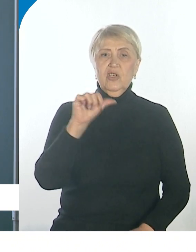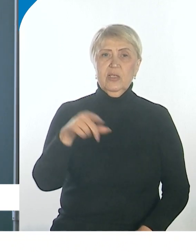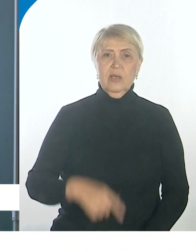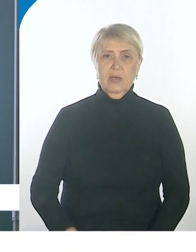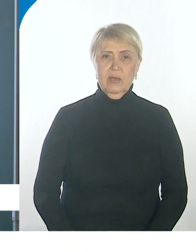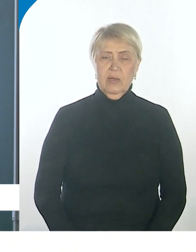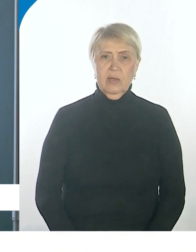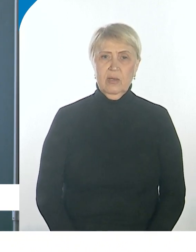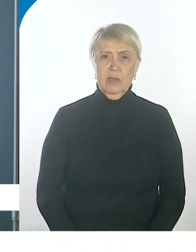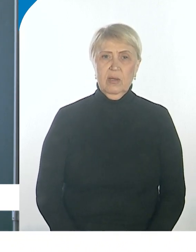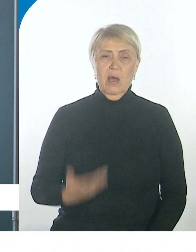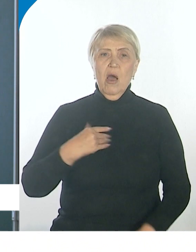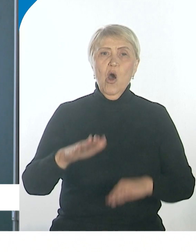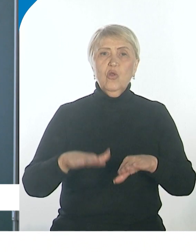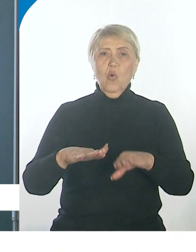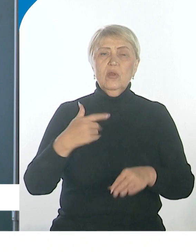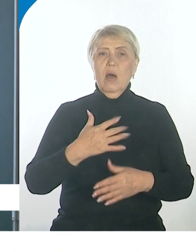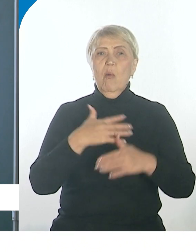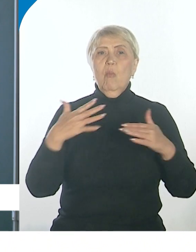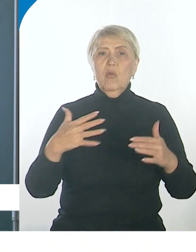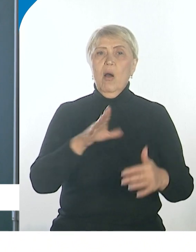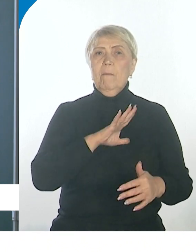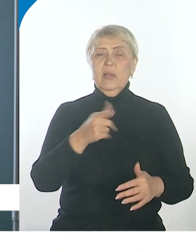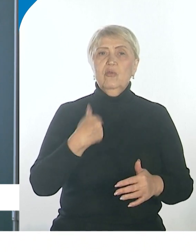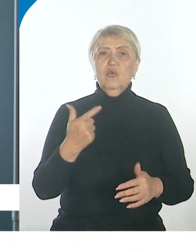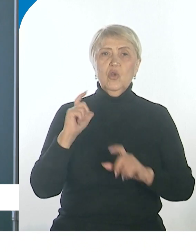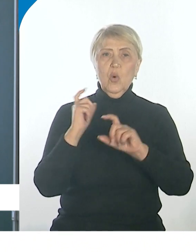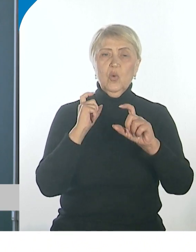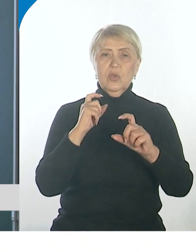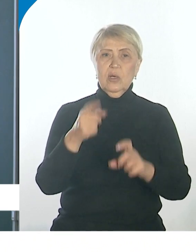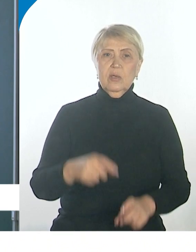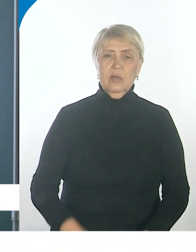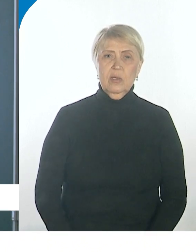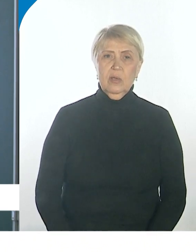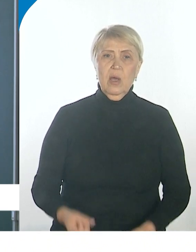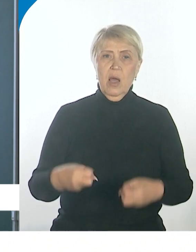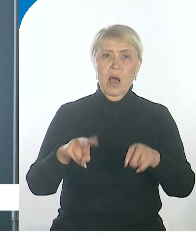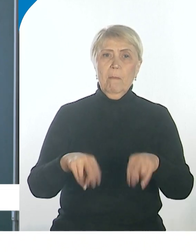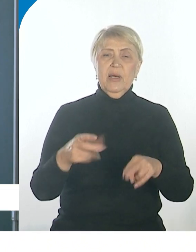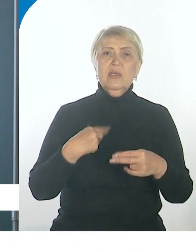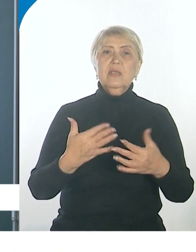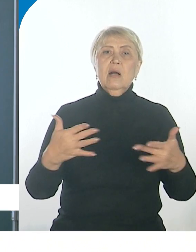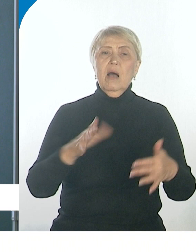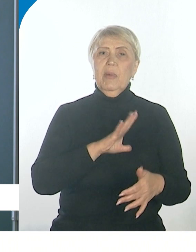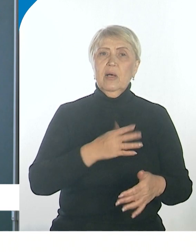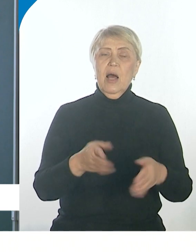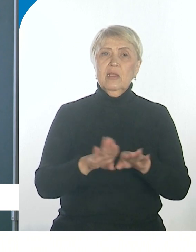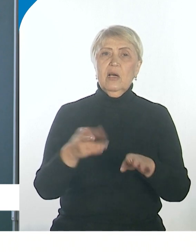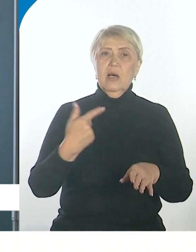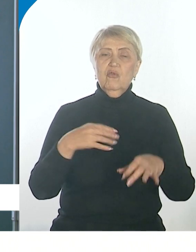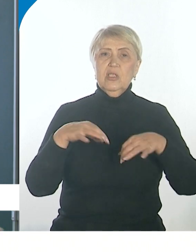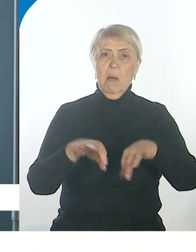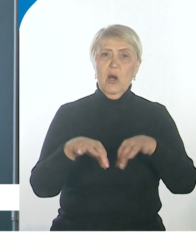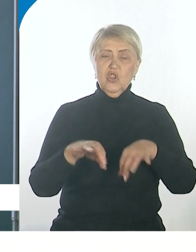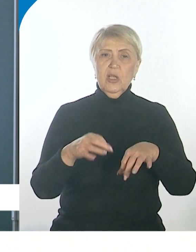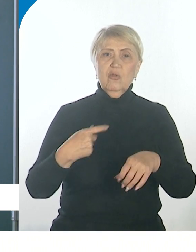тонны еще топлива было в баках. Значит, опасность какая была, такая махина разворачивается. И